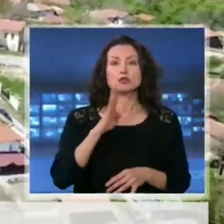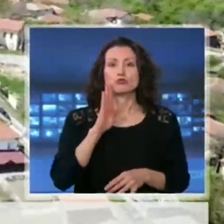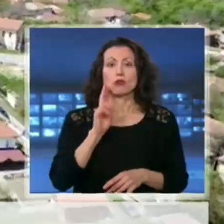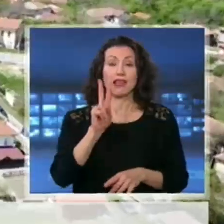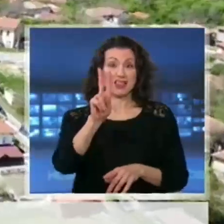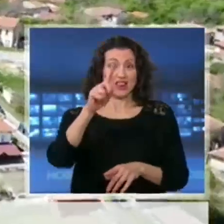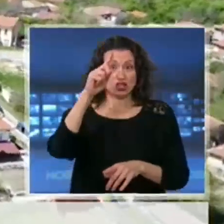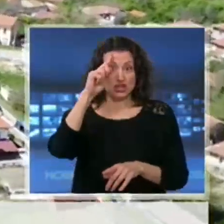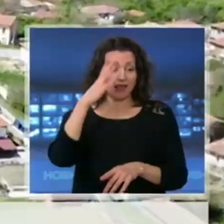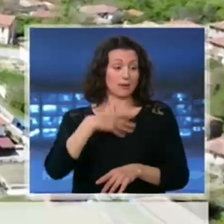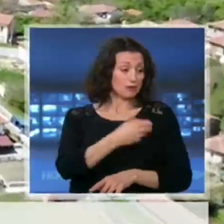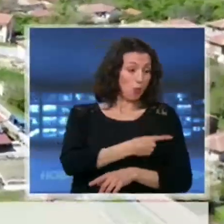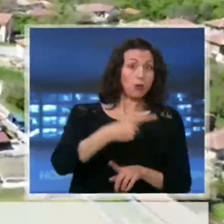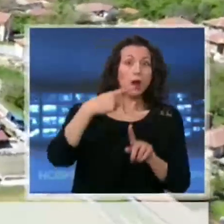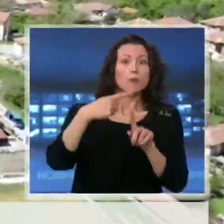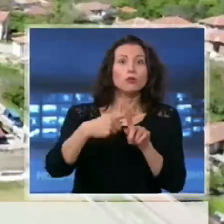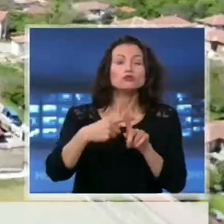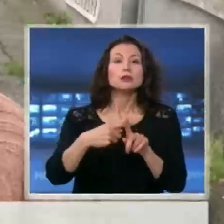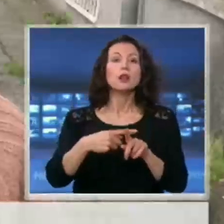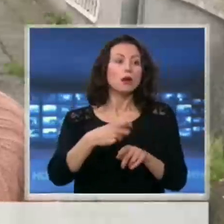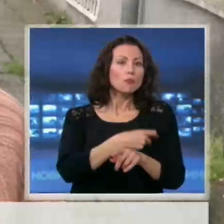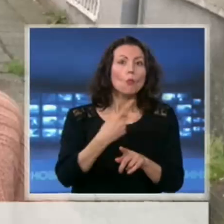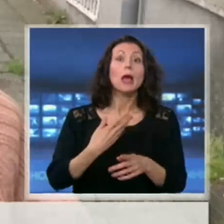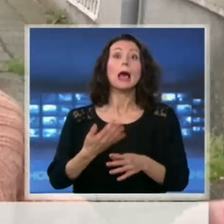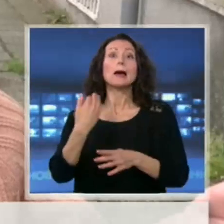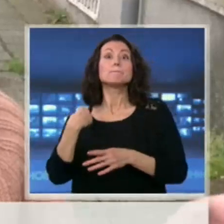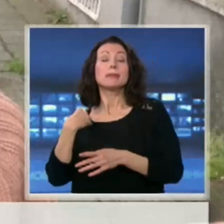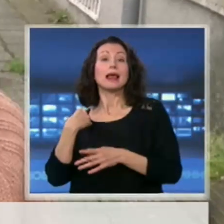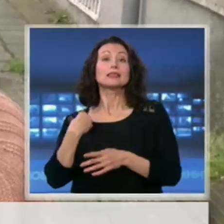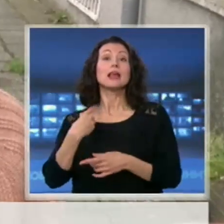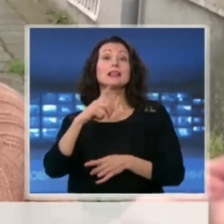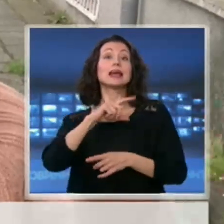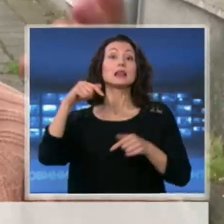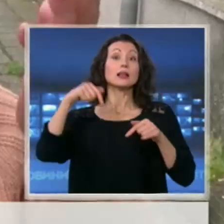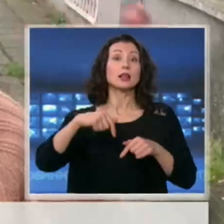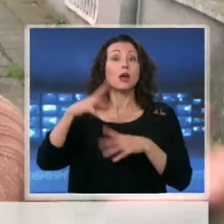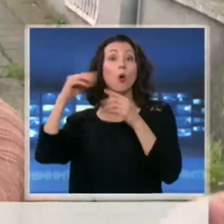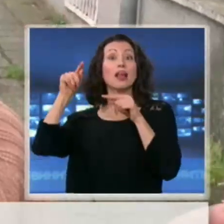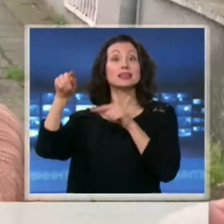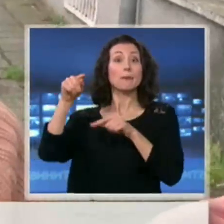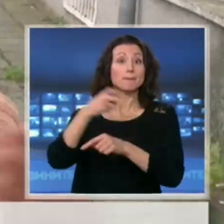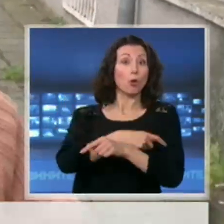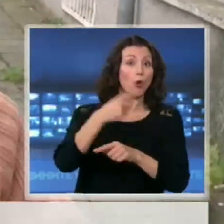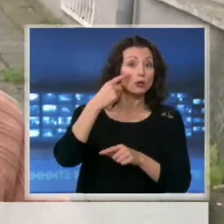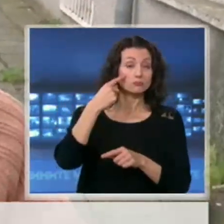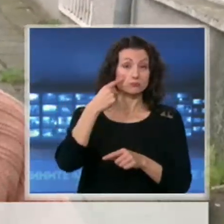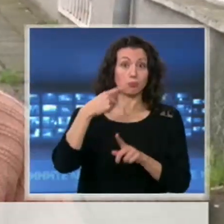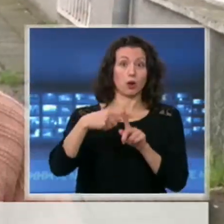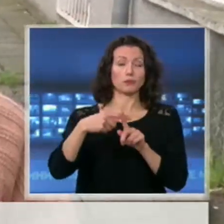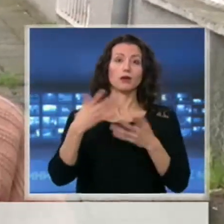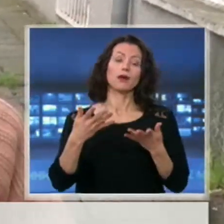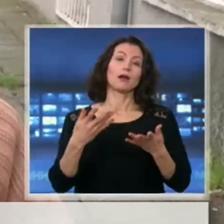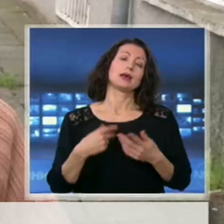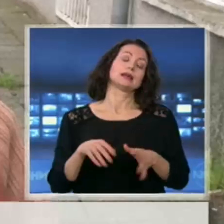тестове направени преди да тръгнат. Много са са върнали, нека да бъдат изолирани. Това не е единствената молба и те са хора,